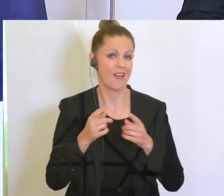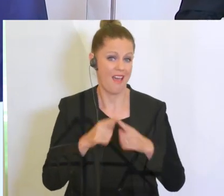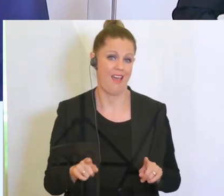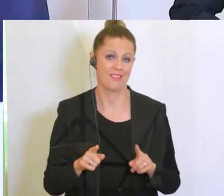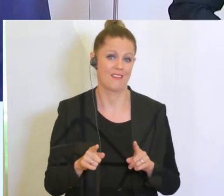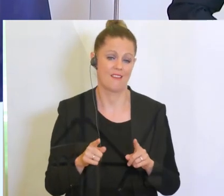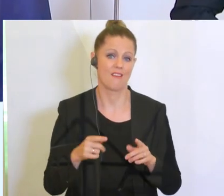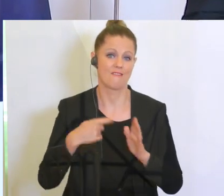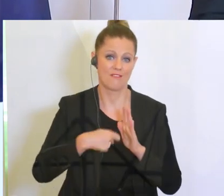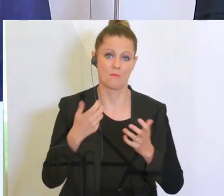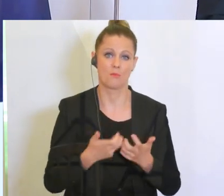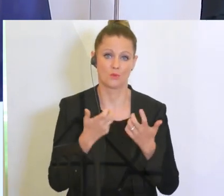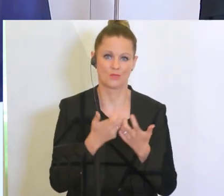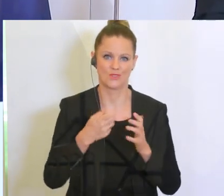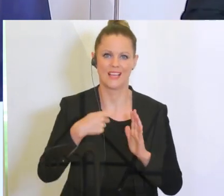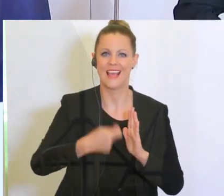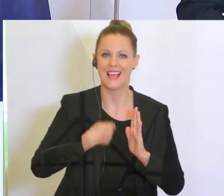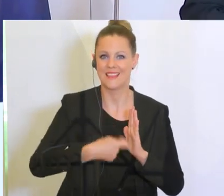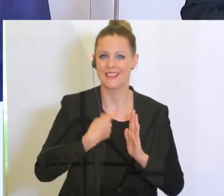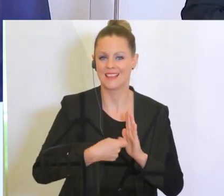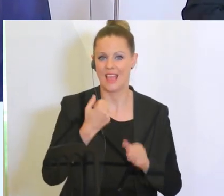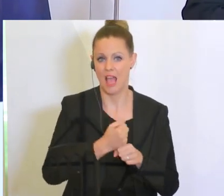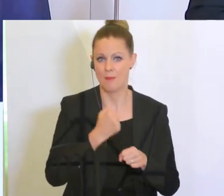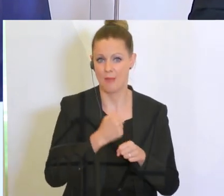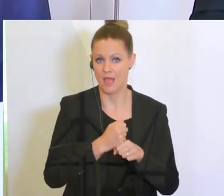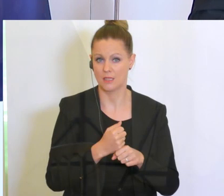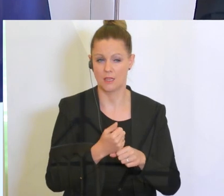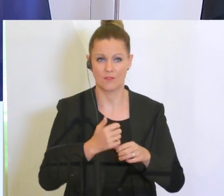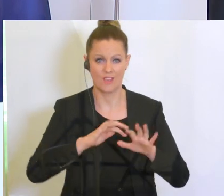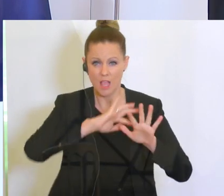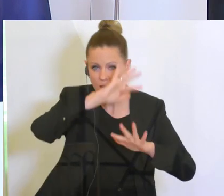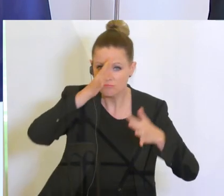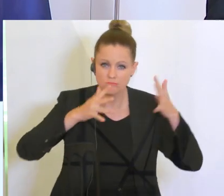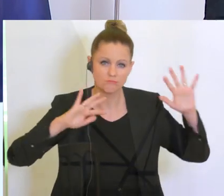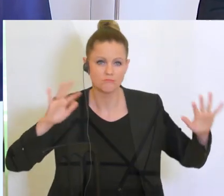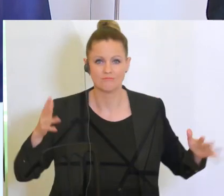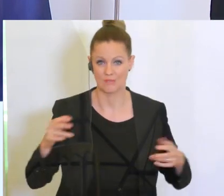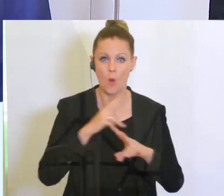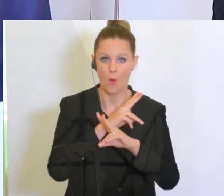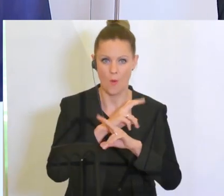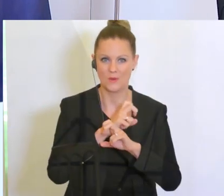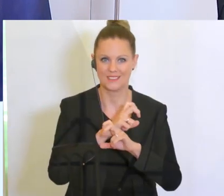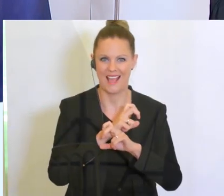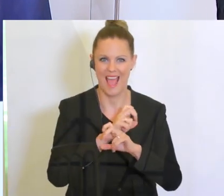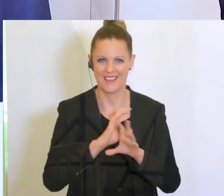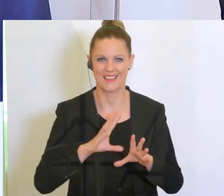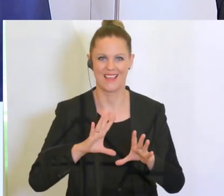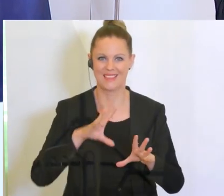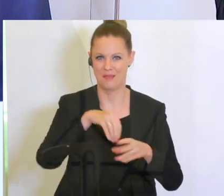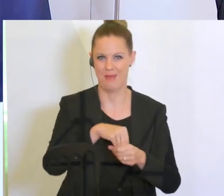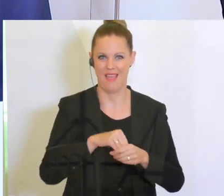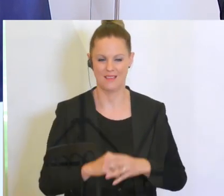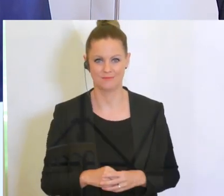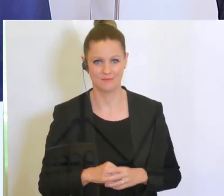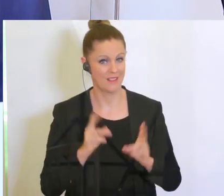Filmproduktionen hat bei den Dreharbeiten auf die atemberaubende Kulisse Österreichs gesetzt. Wir können uns alle